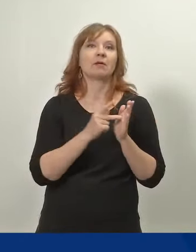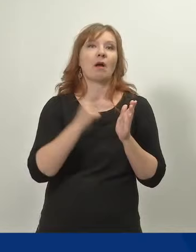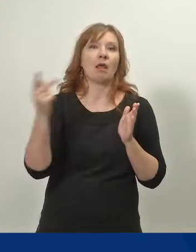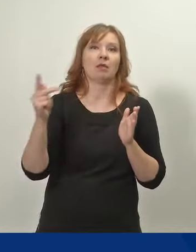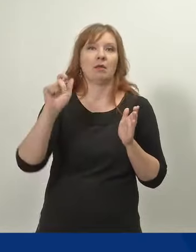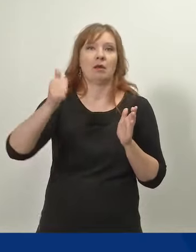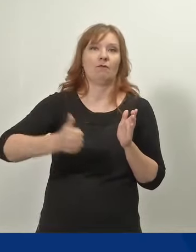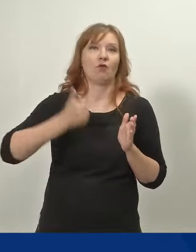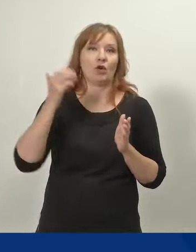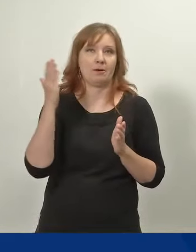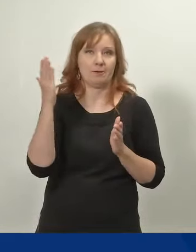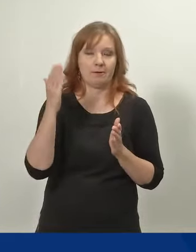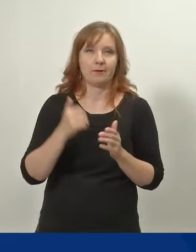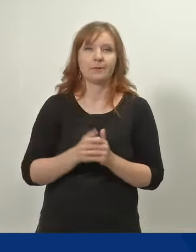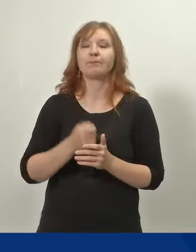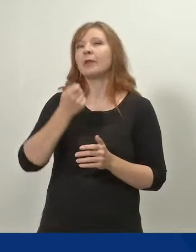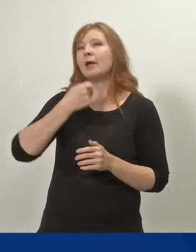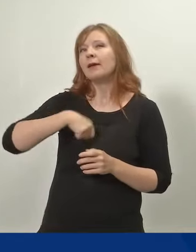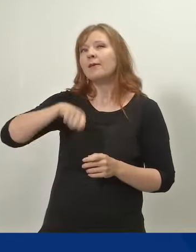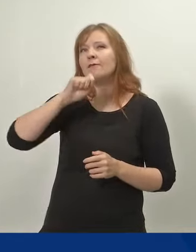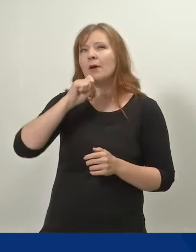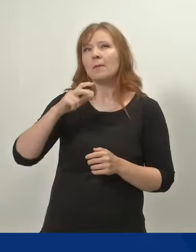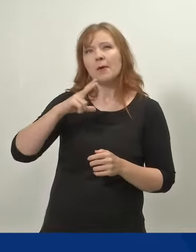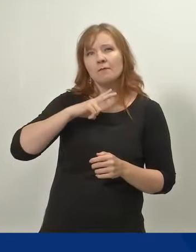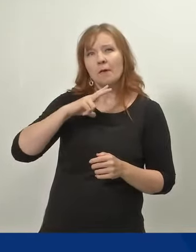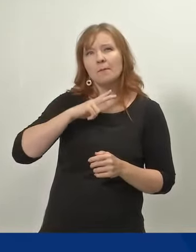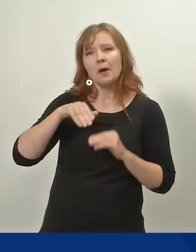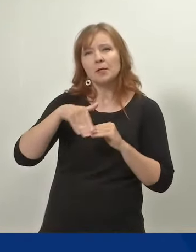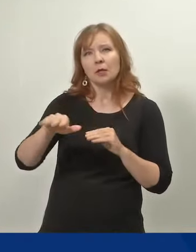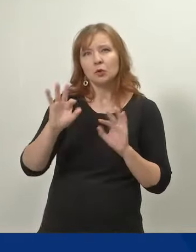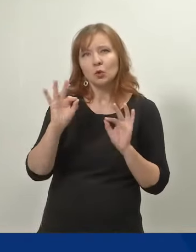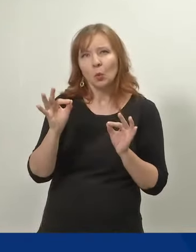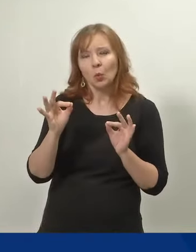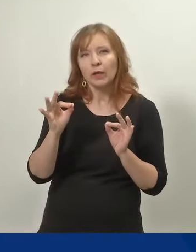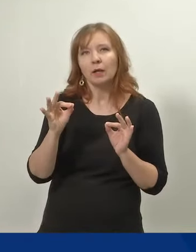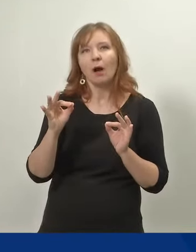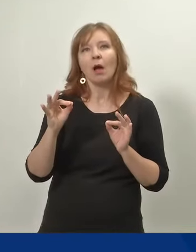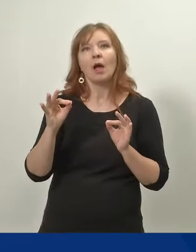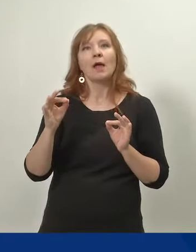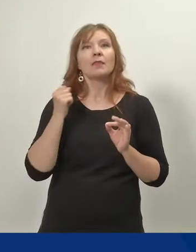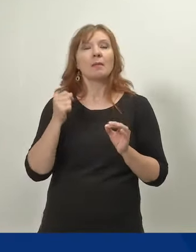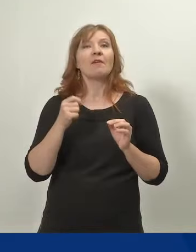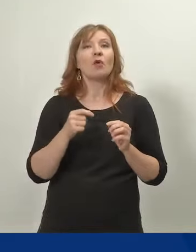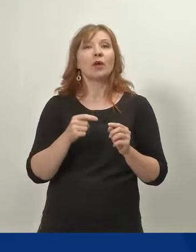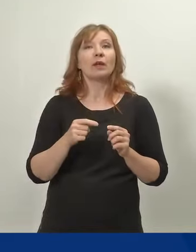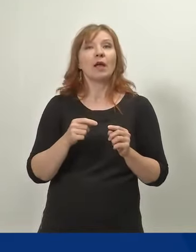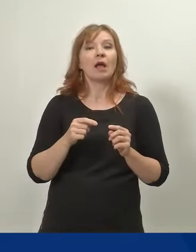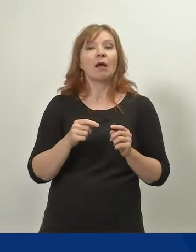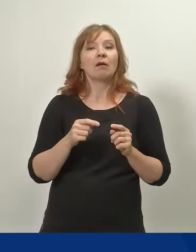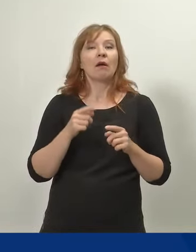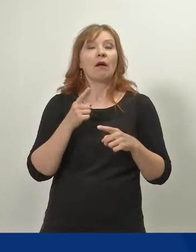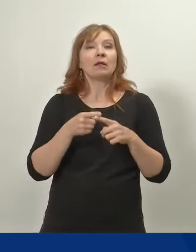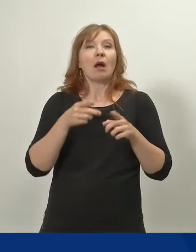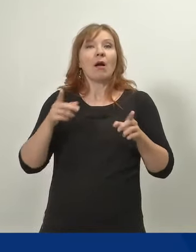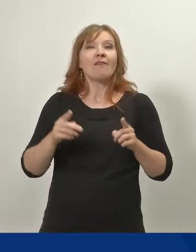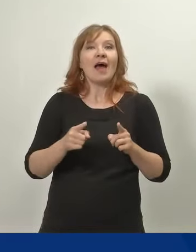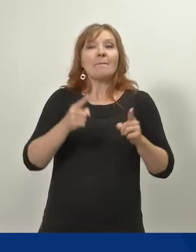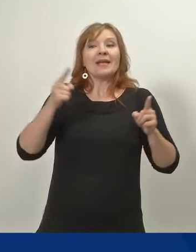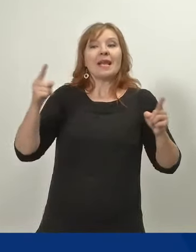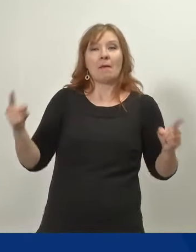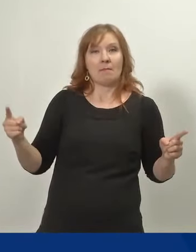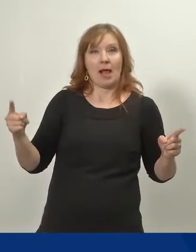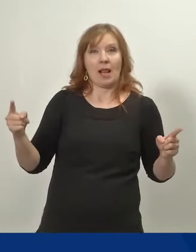Vanhempainvapaata voisi myös jatkossa pitää siis pidemmän ajan kuluessa, eli siihen saakka kun lapsi